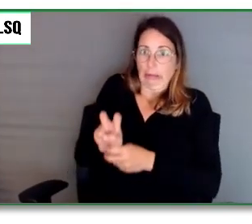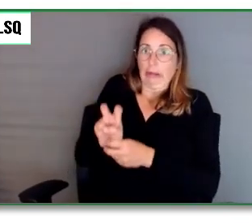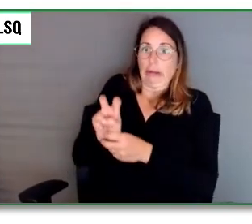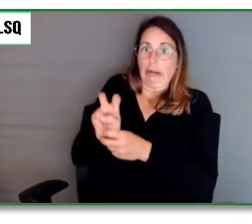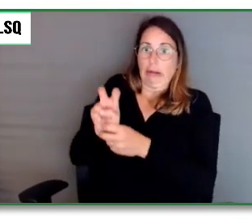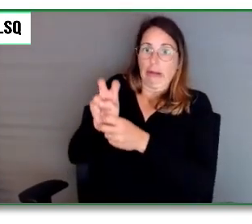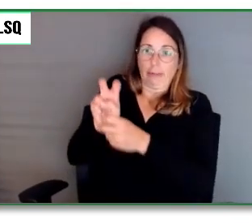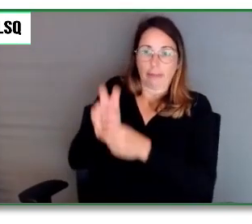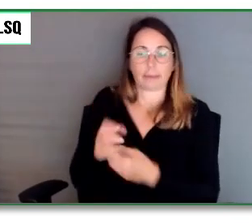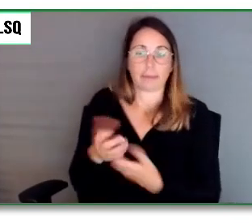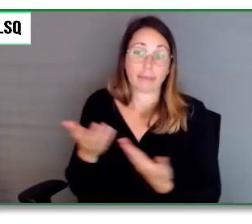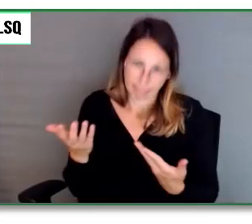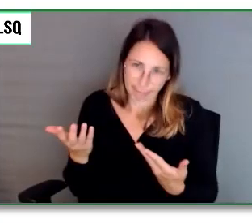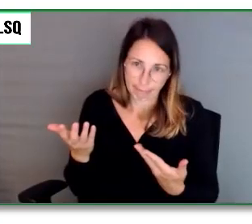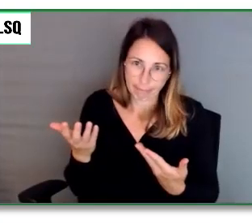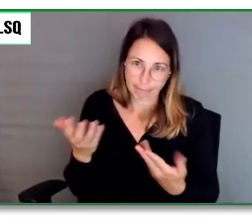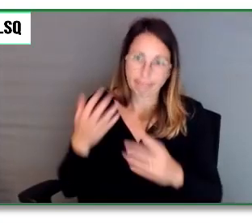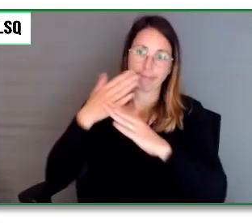personne elle-même. Ensuite,